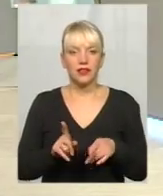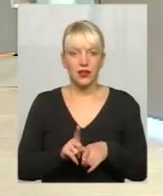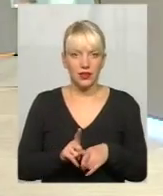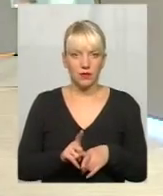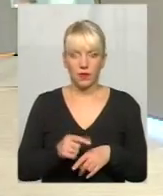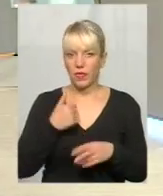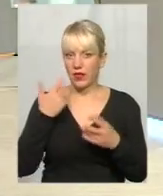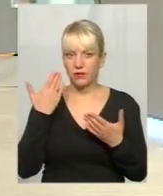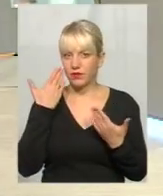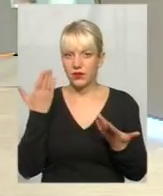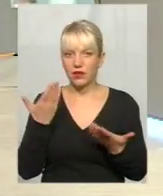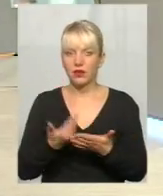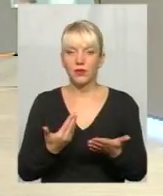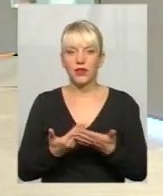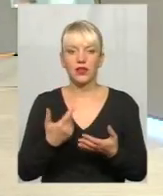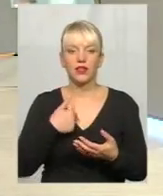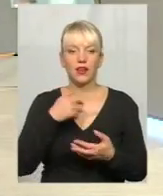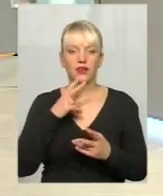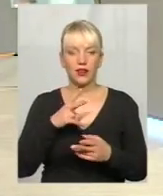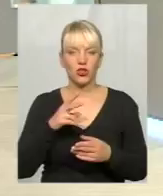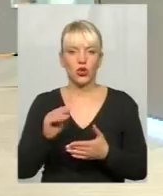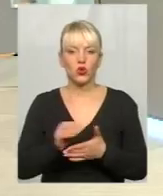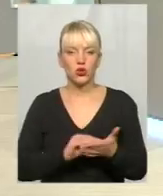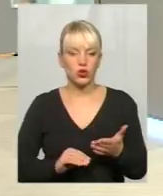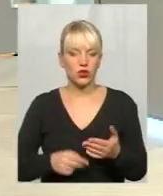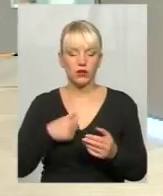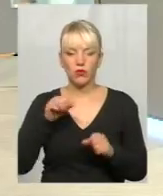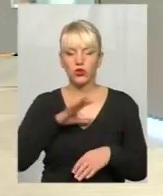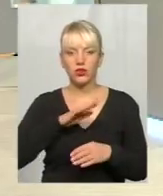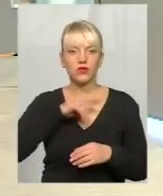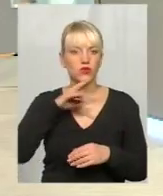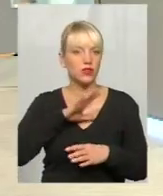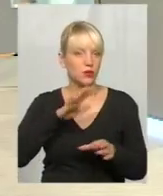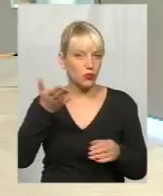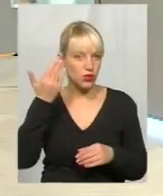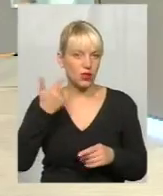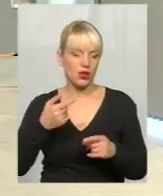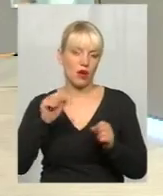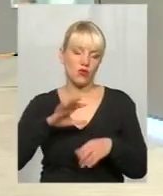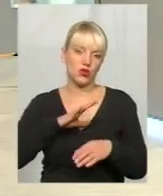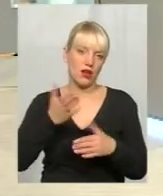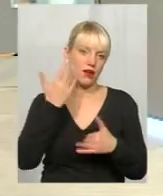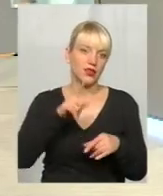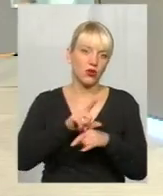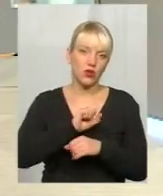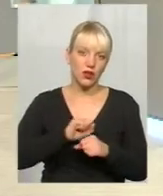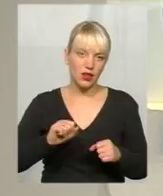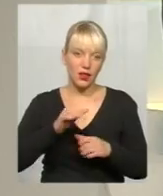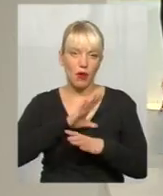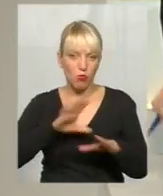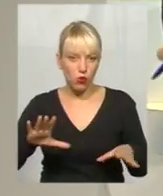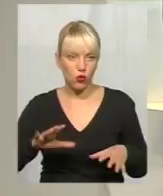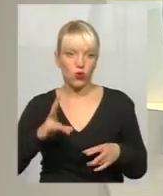ну, я як журналіст, там, і ми, журналісти, на це не звертали раніше увагу, або, по суті, такого не було, бо це були б скандали, але на цих